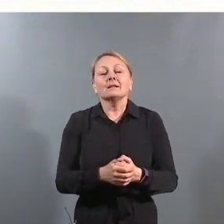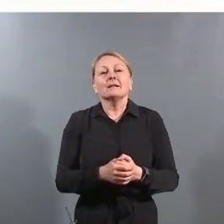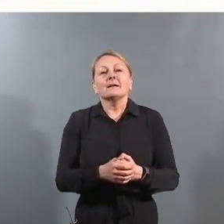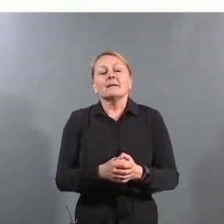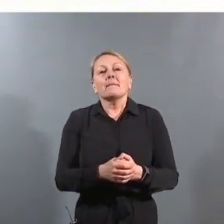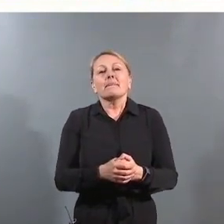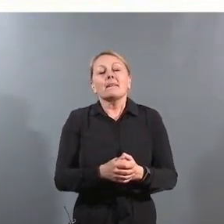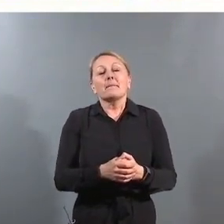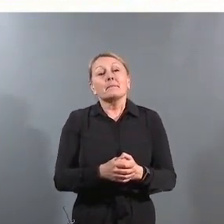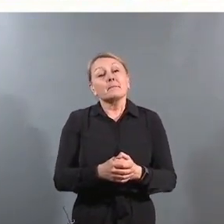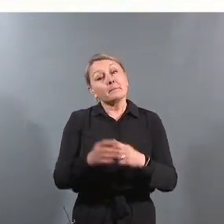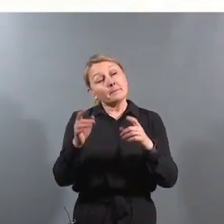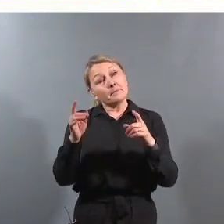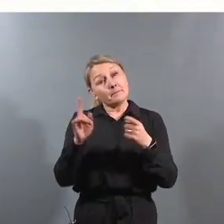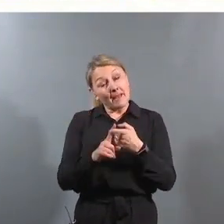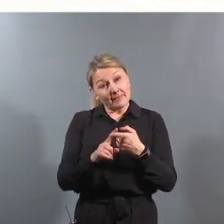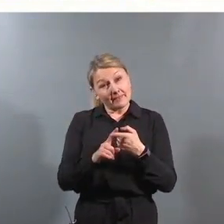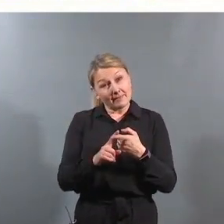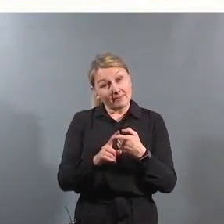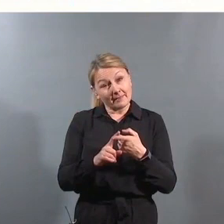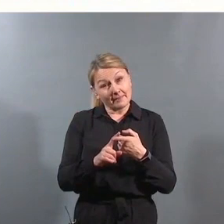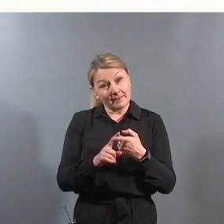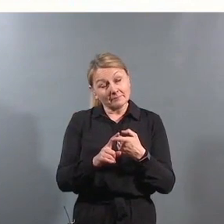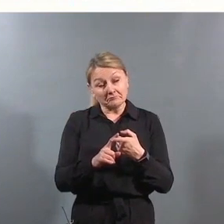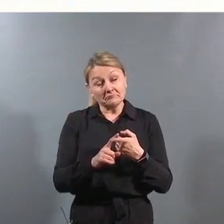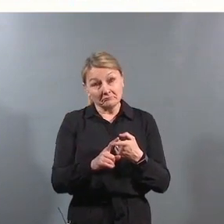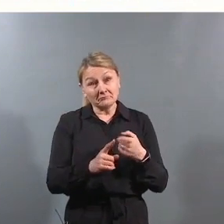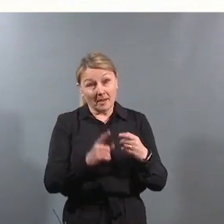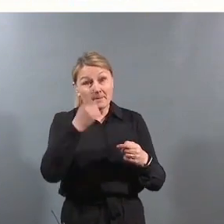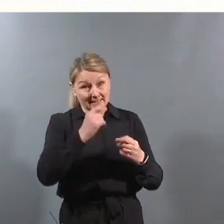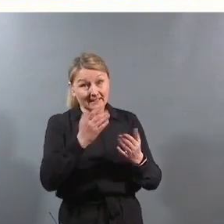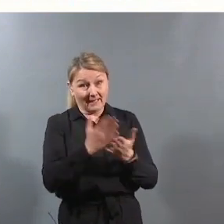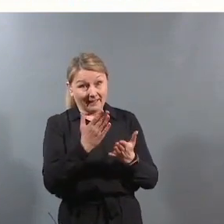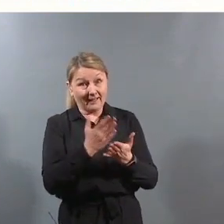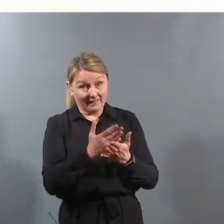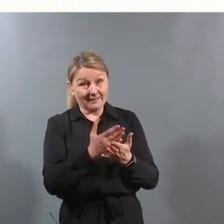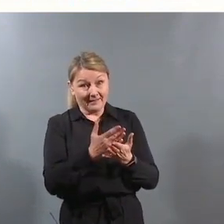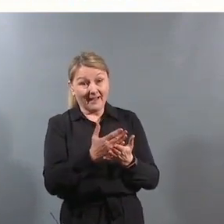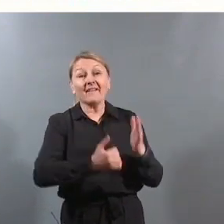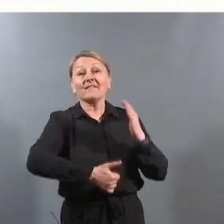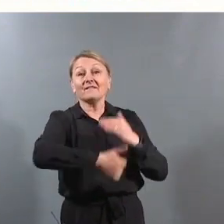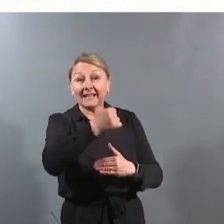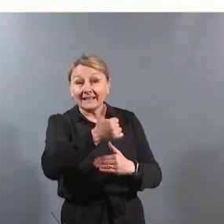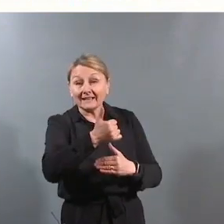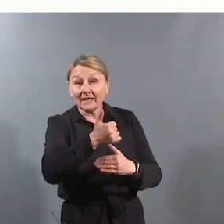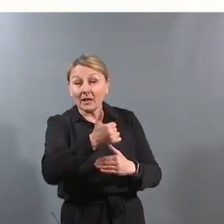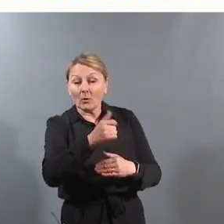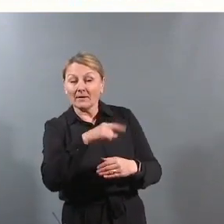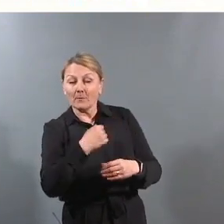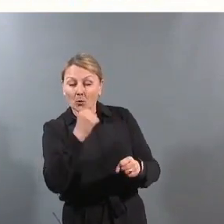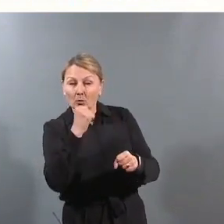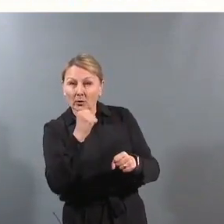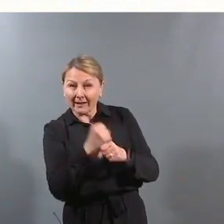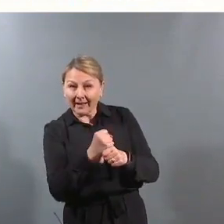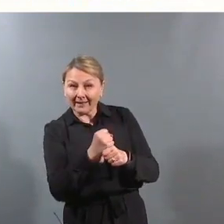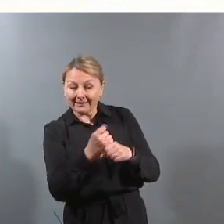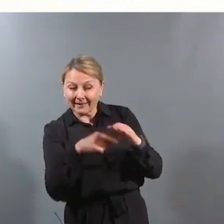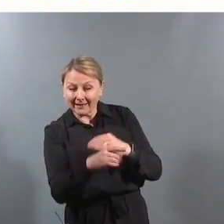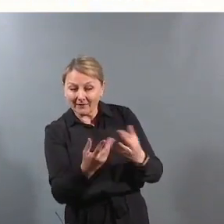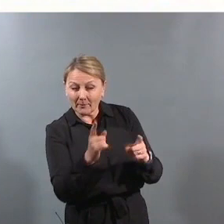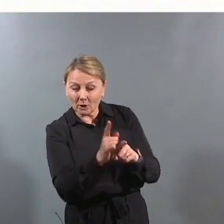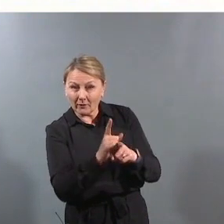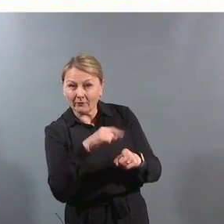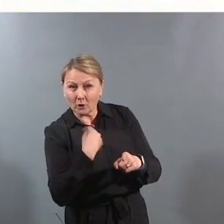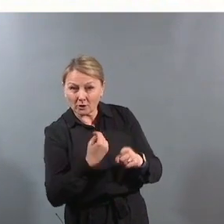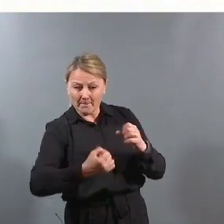Men det betyr ikke at ikke menneskerettigheten er viktig, og at det er viktig at vi går konkret inn i hva det betyr for oss i den